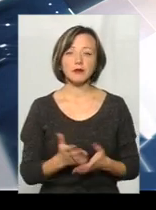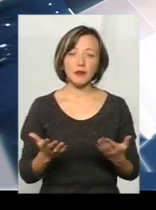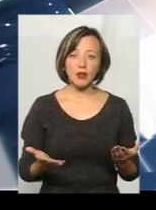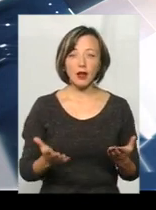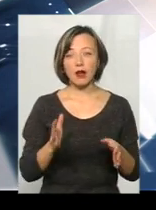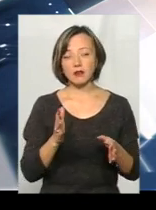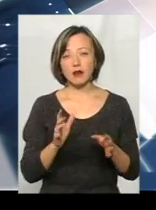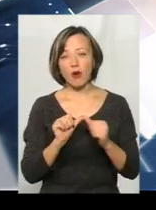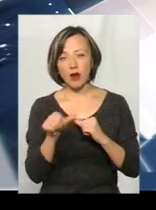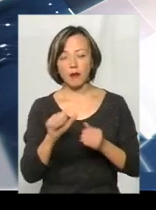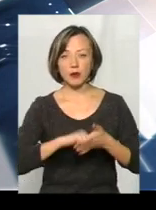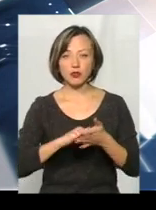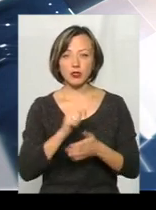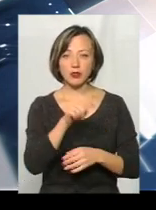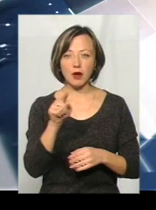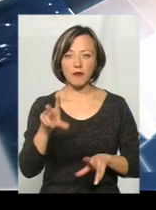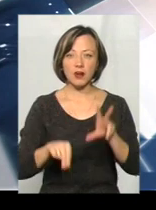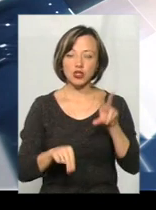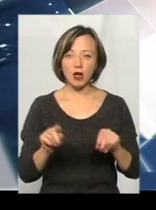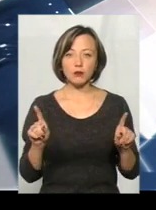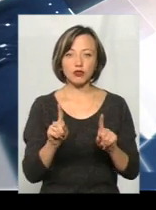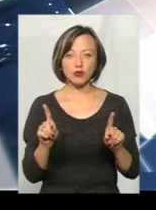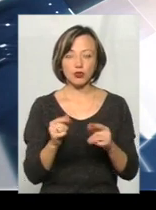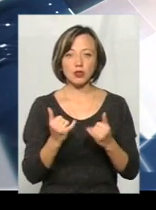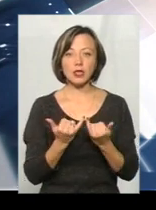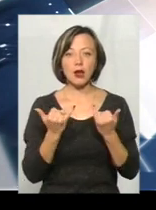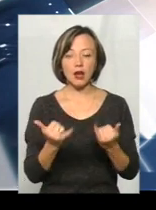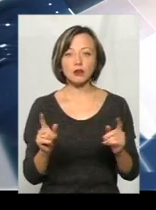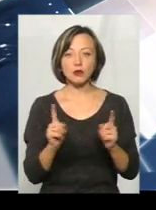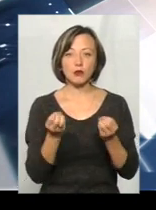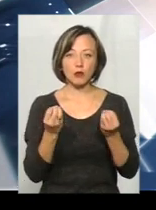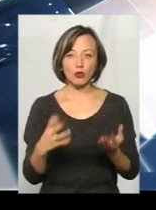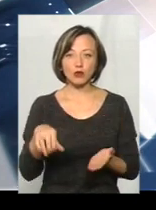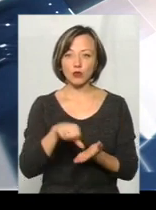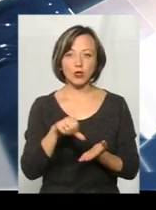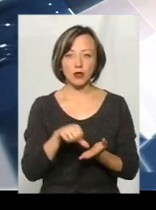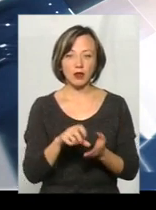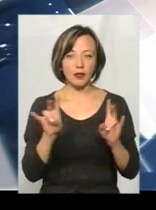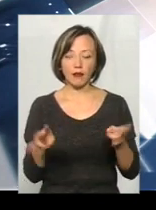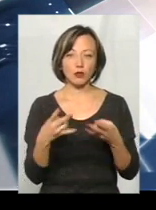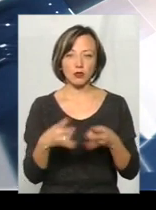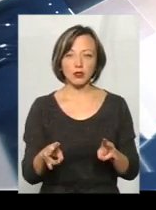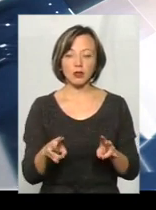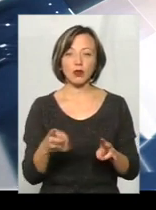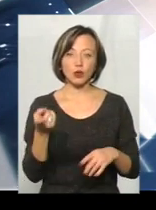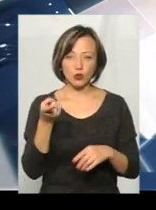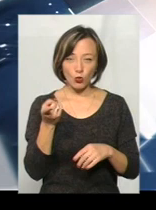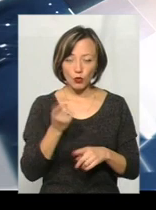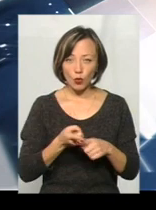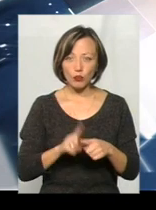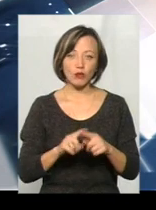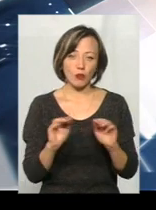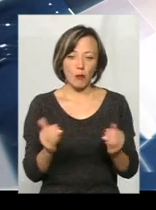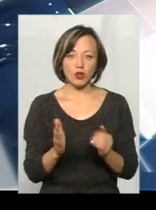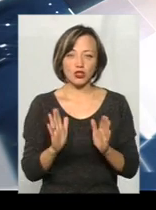причин, оскільки там вважаємо, що заради того, щоб просто приймати участь, недоцільно, тому обмежилися